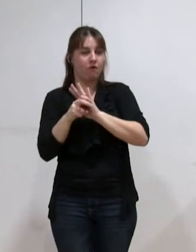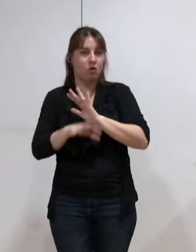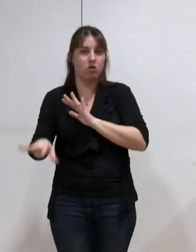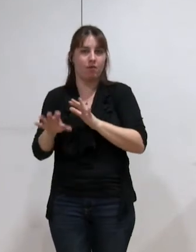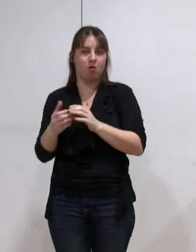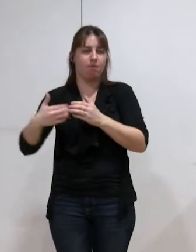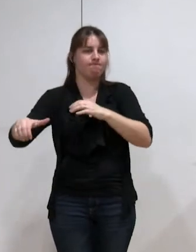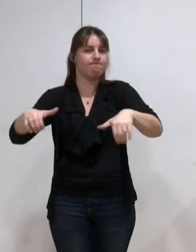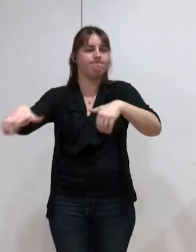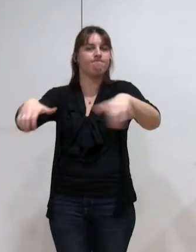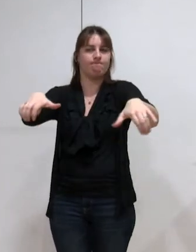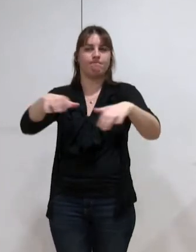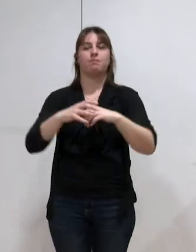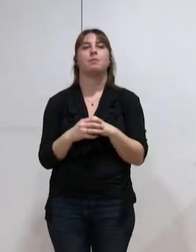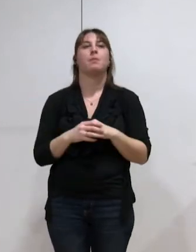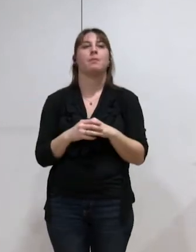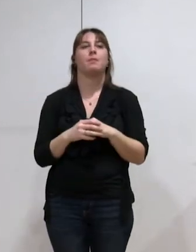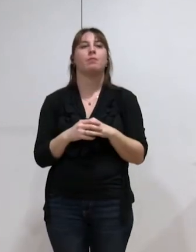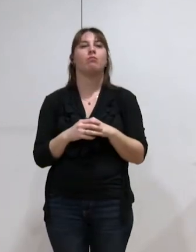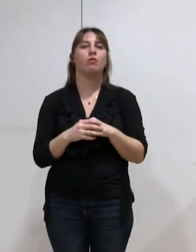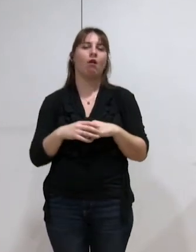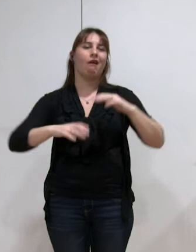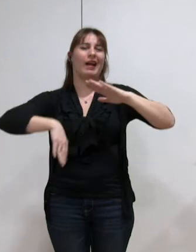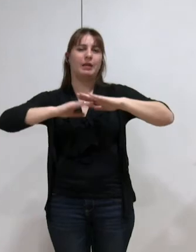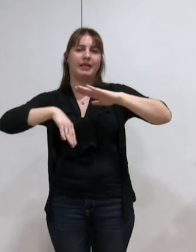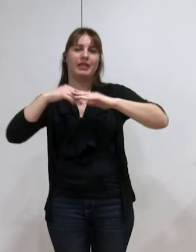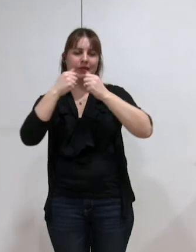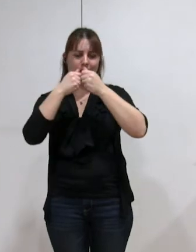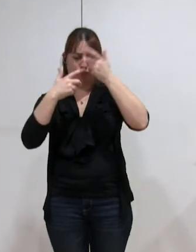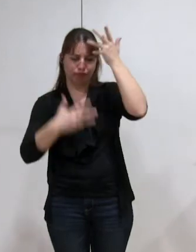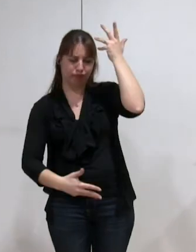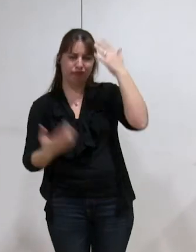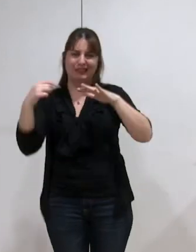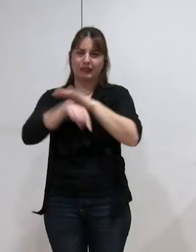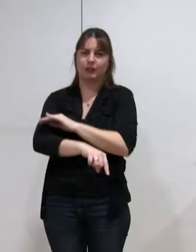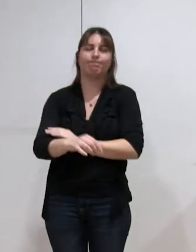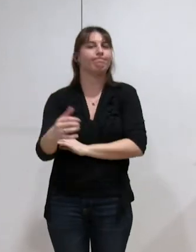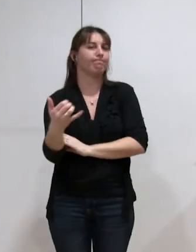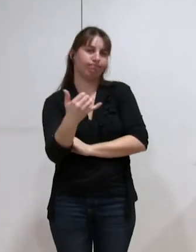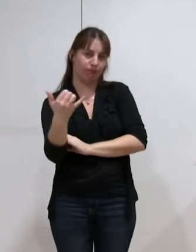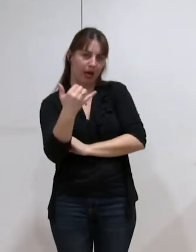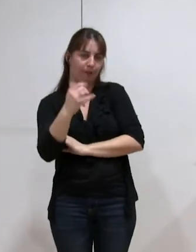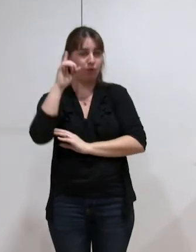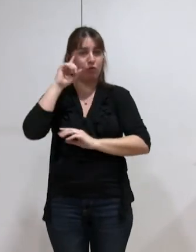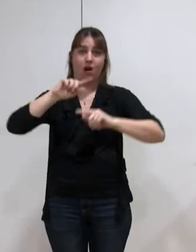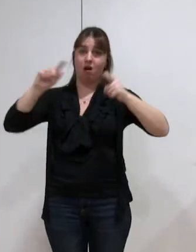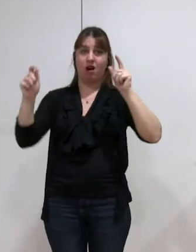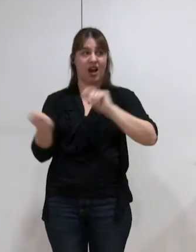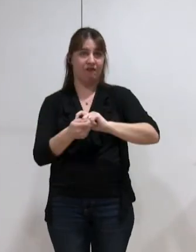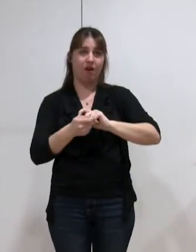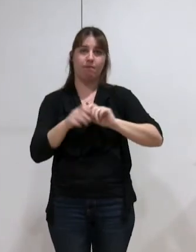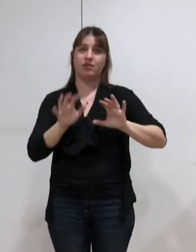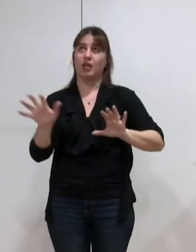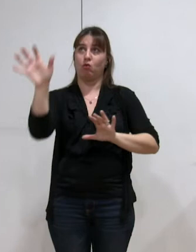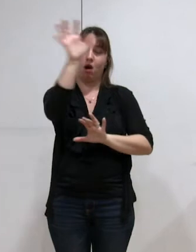Je ne vais pas m'étendre non plus sur les limites que l'on peut poser à cette réforme territoriale. J'en ai